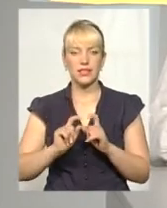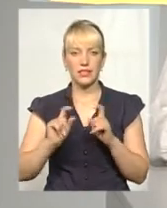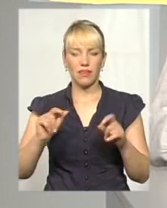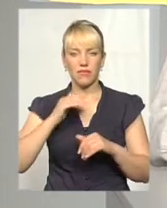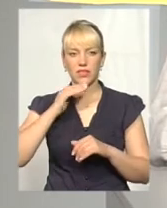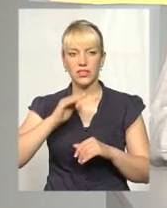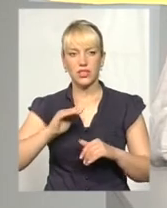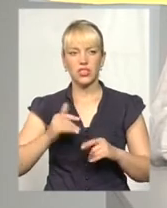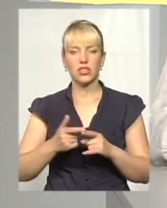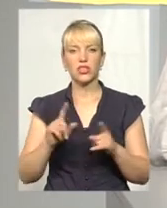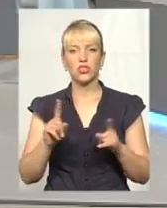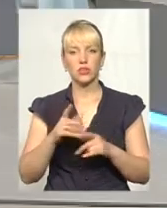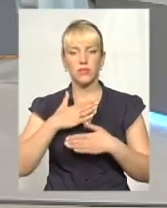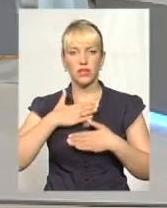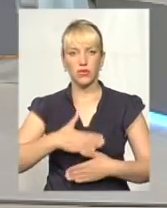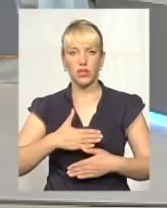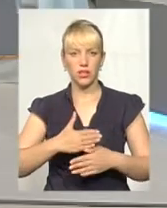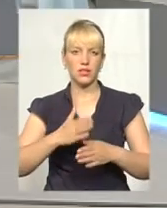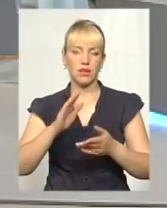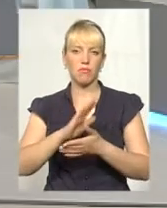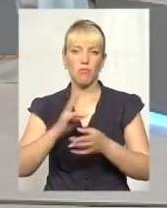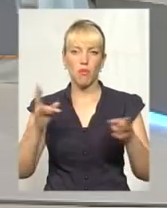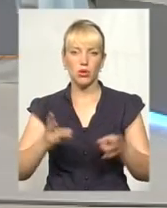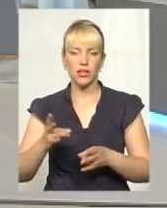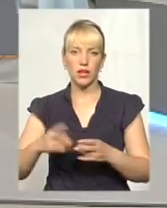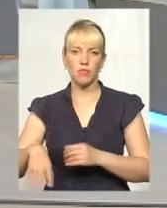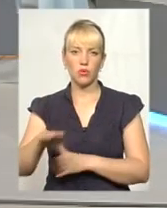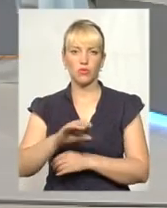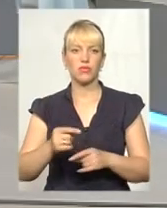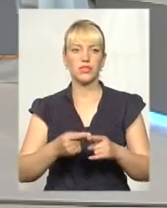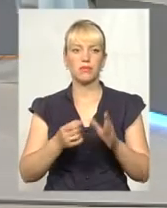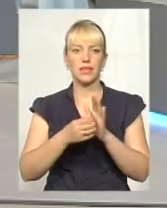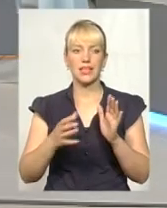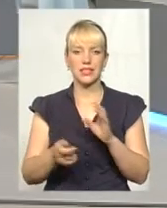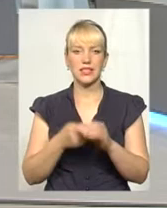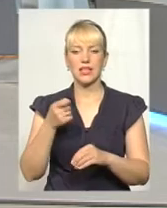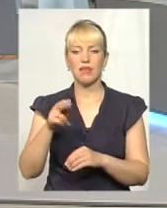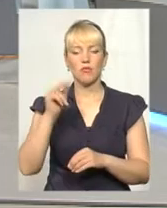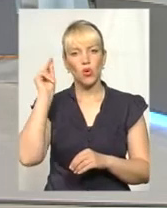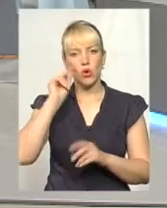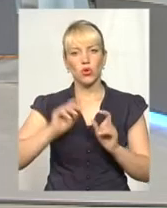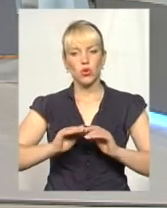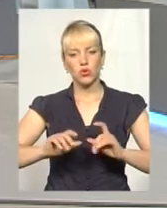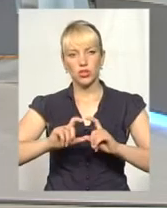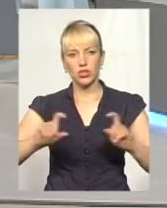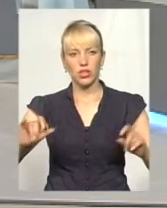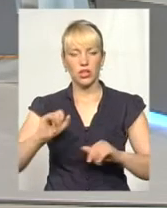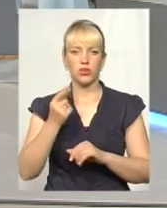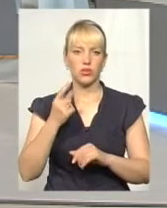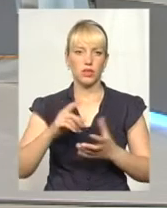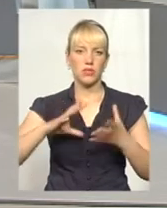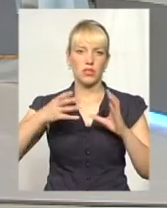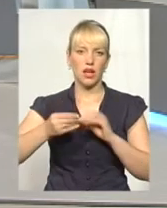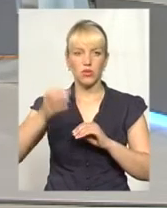для того, щоб задовільнити потреби, які ми зараз маємо? Ще раз повторюю, 15 заяв по дошкіллю і 11 заяв по загальноосвітніх